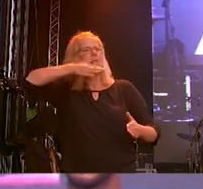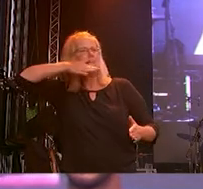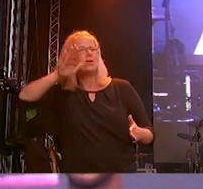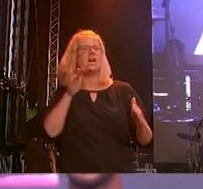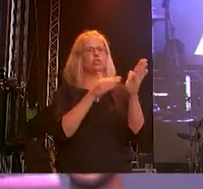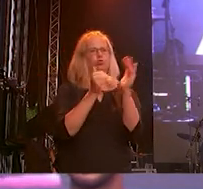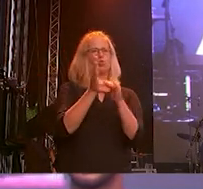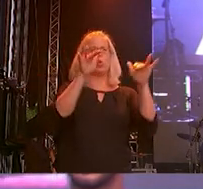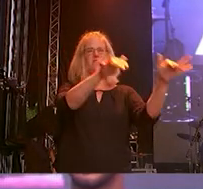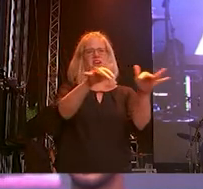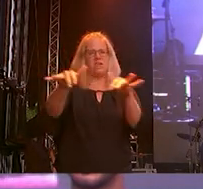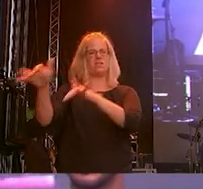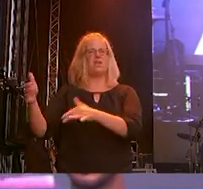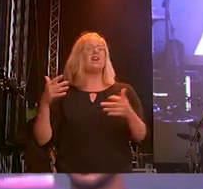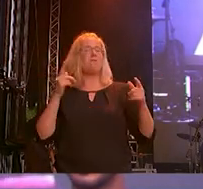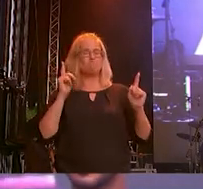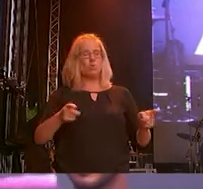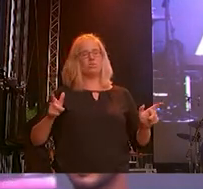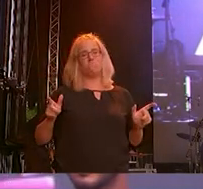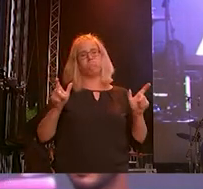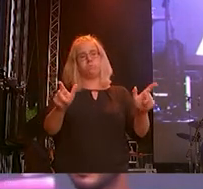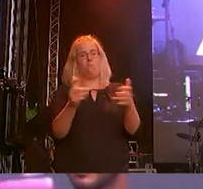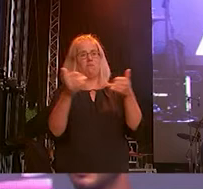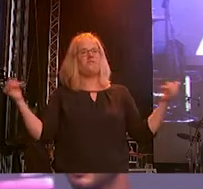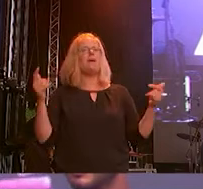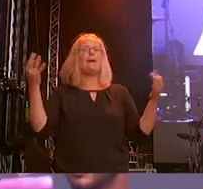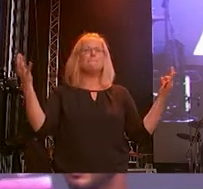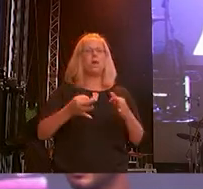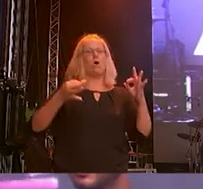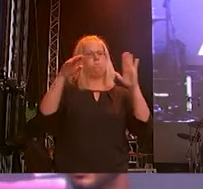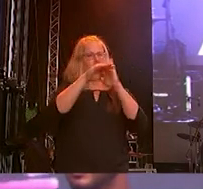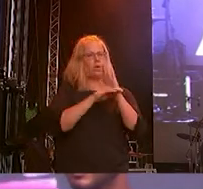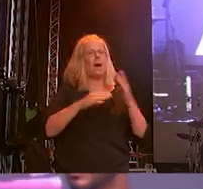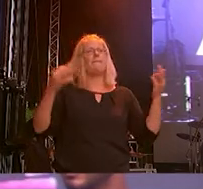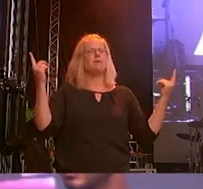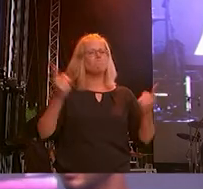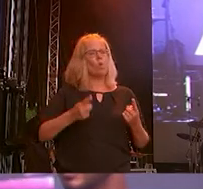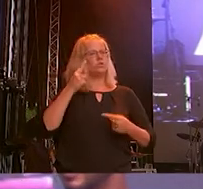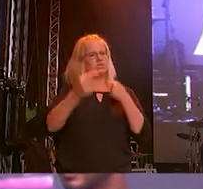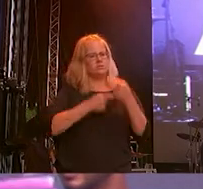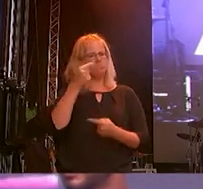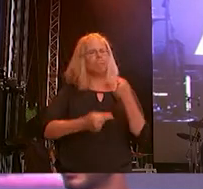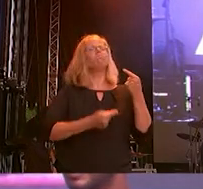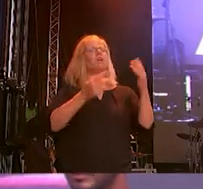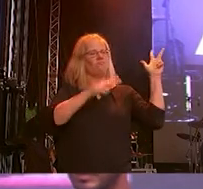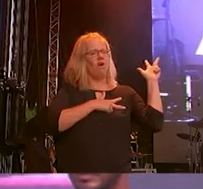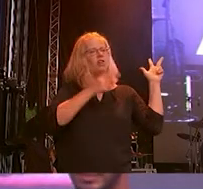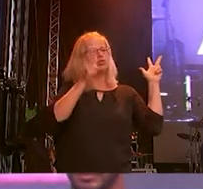begegnen, braucht es mehr als kurzfristige Programme. Es braucht ein eindeutiges Bekenntnis und lang angelegte Konzepte.